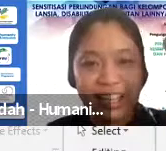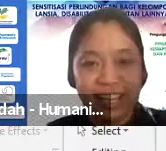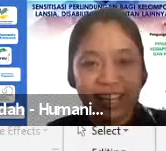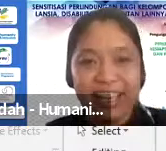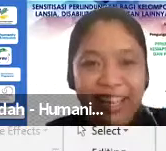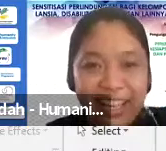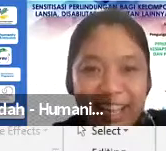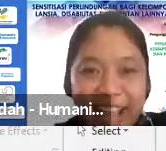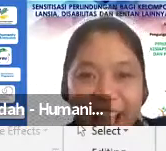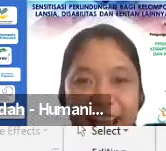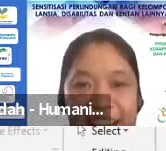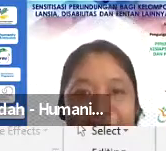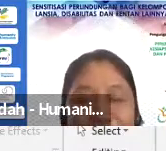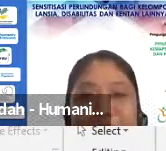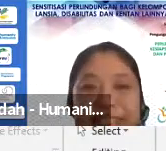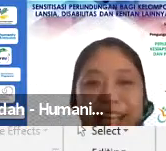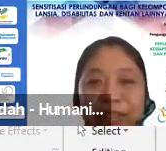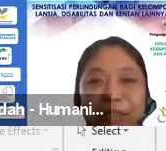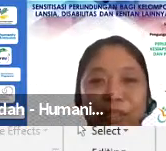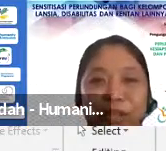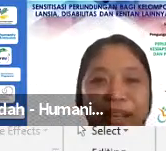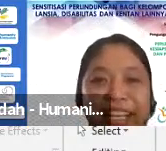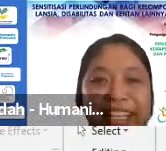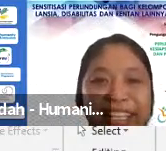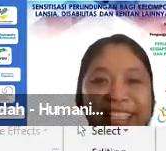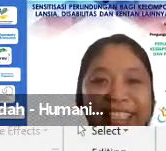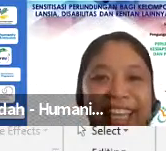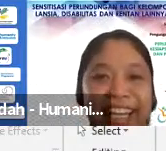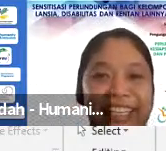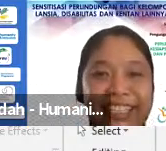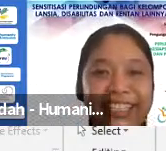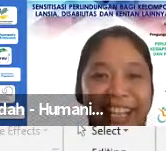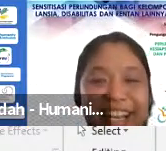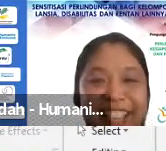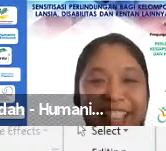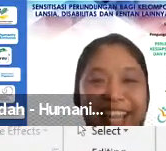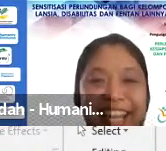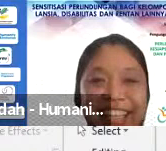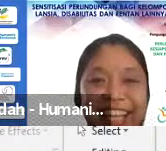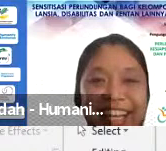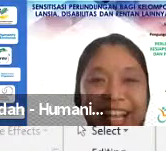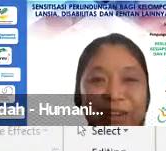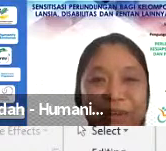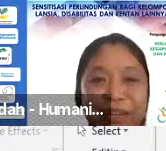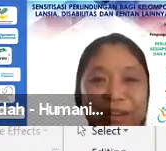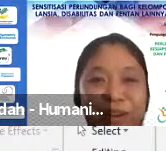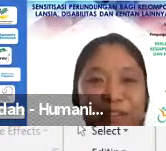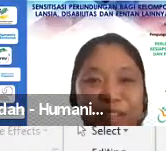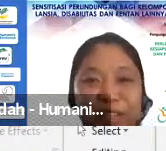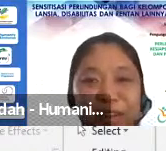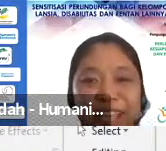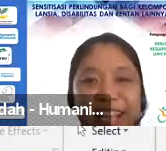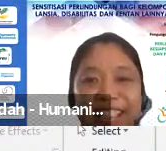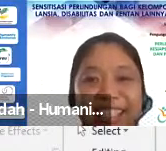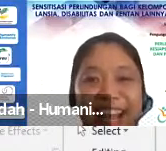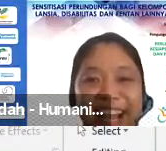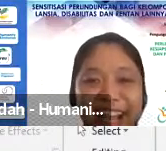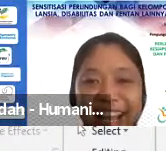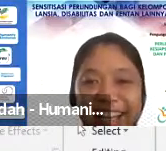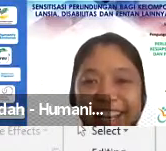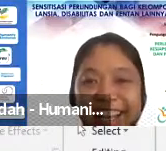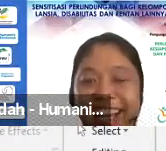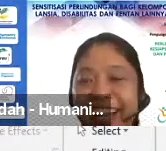Ada nomor satu Joel CRS Jaga kesehatan Lalu nomor dua Fitroni